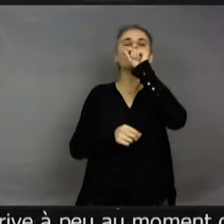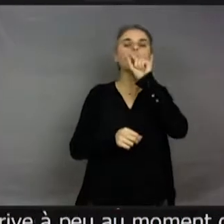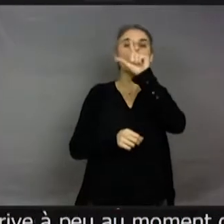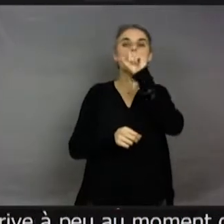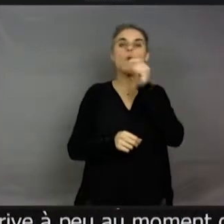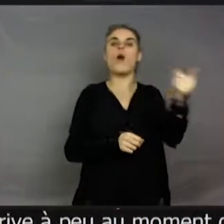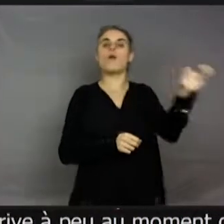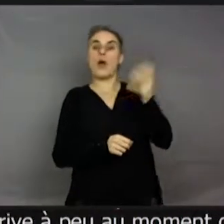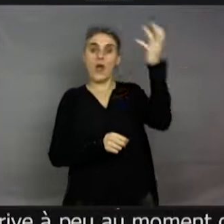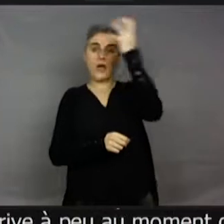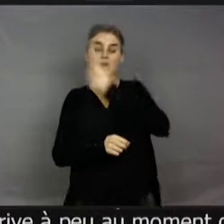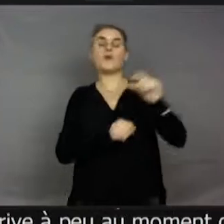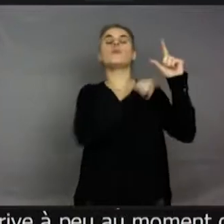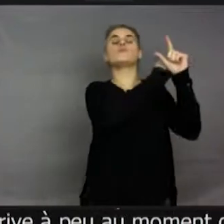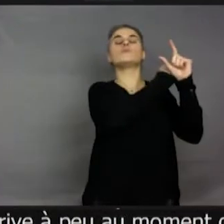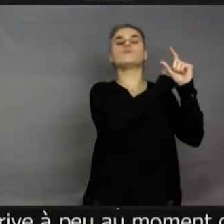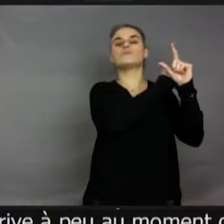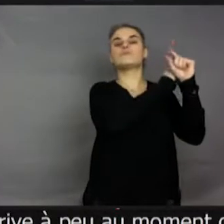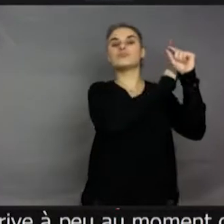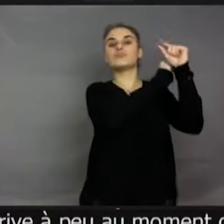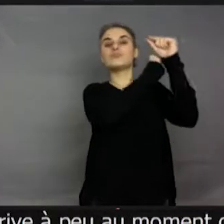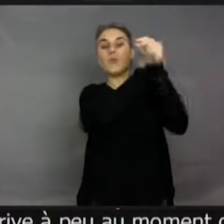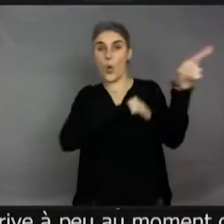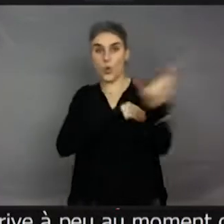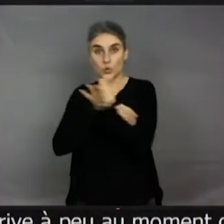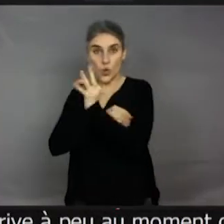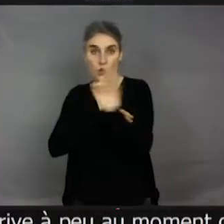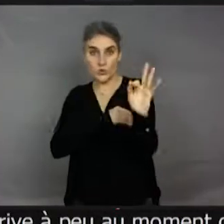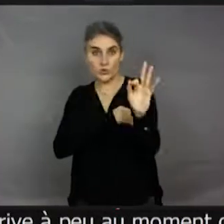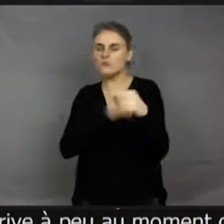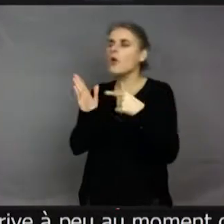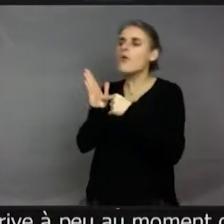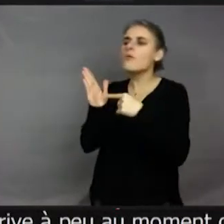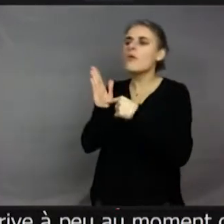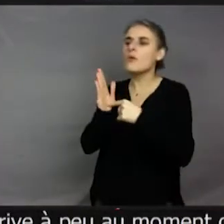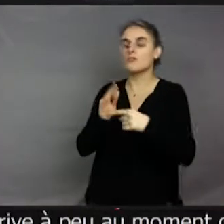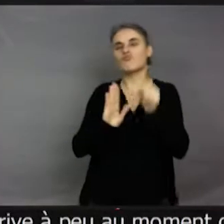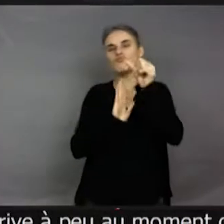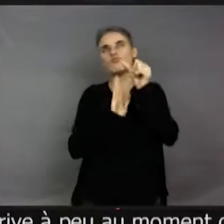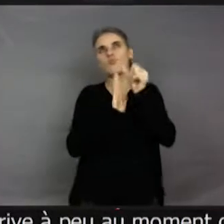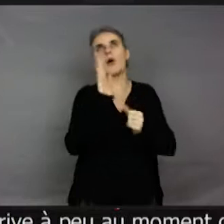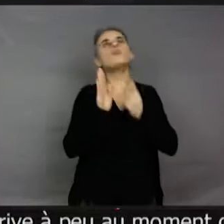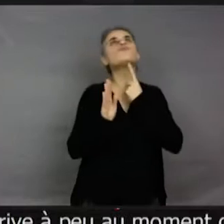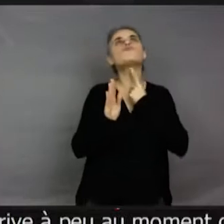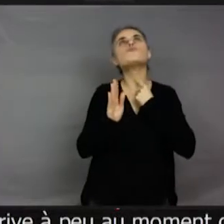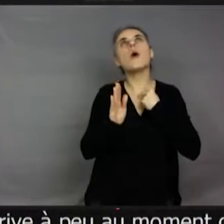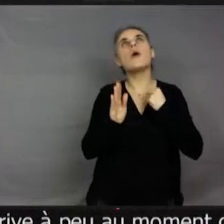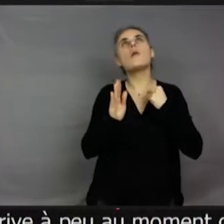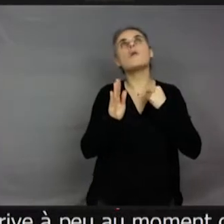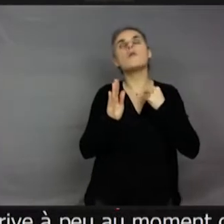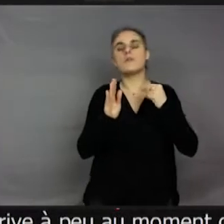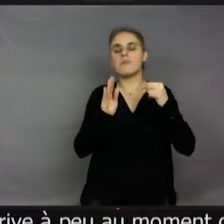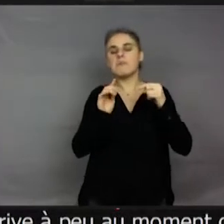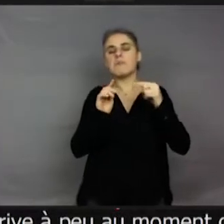pondre en France. donc, vous entendez coucou. quelle période ? C'est avant. Ils repartent fin juin. Donc, c au début du printemps. Les coucous repartent assez tôt.